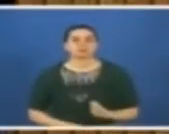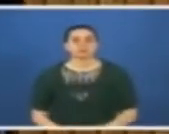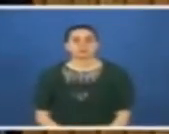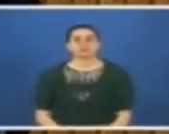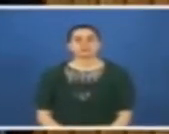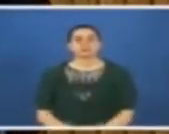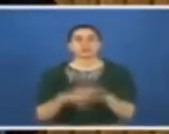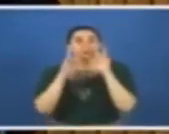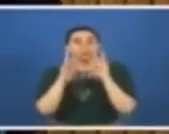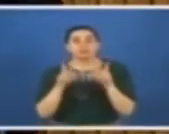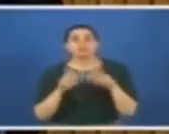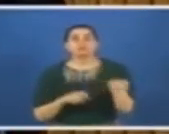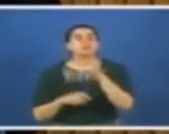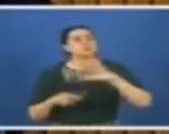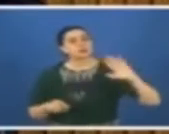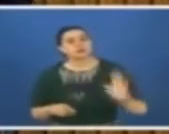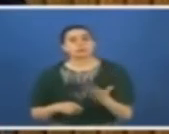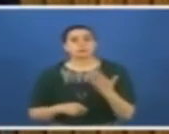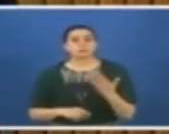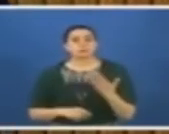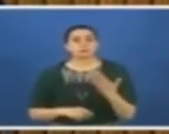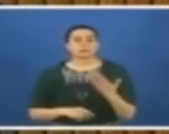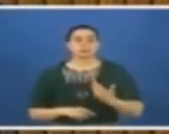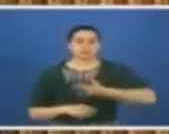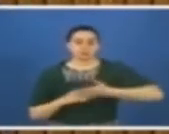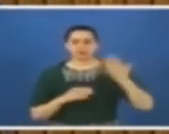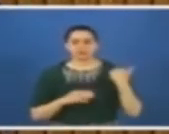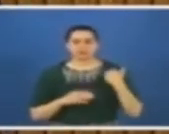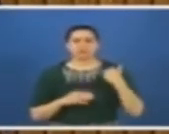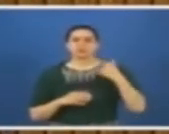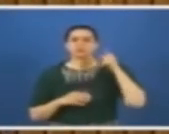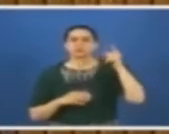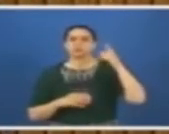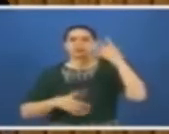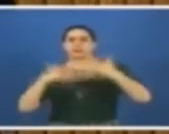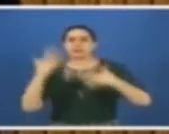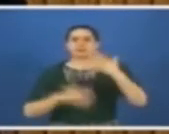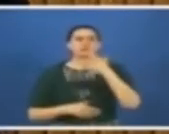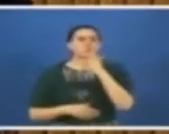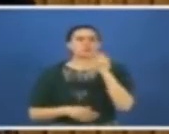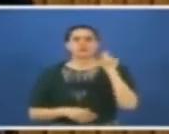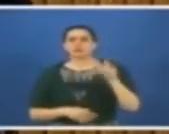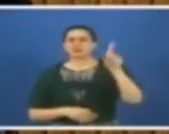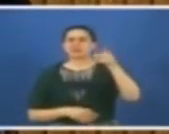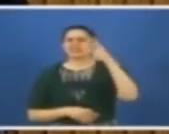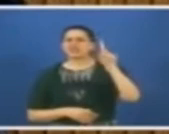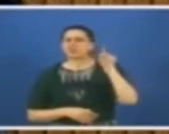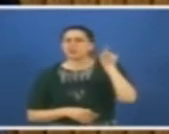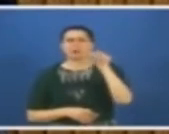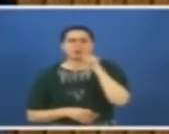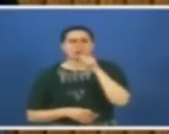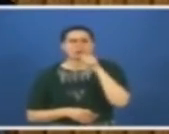Bakın bütün bunlara rağmen, geçen gün kalktı televizyonda bir konuşma yaptı o diktatör bozuntusu.